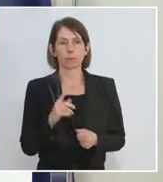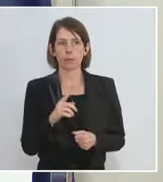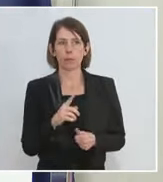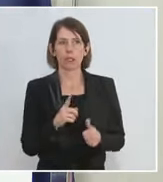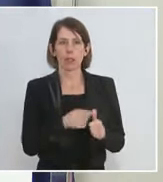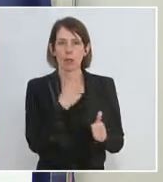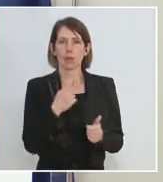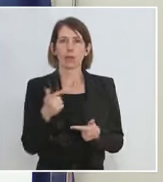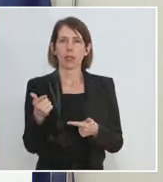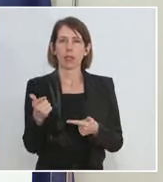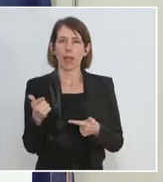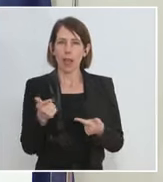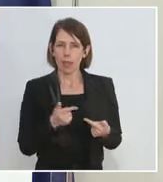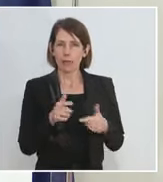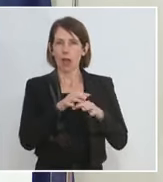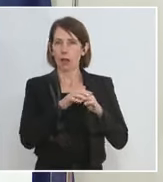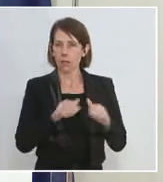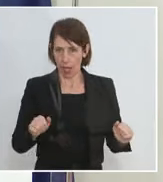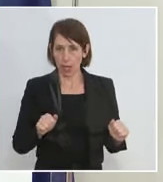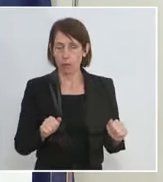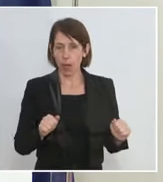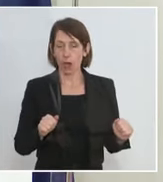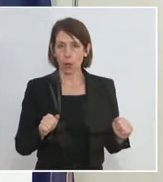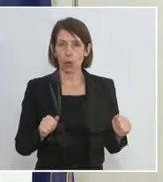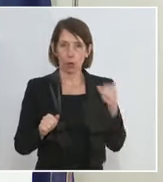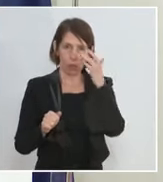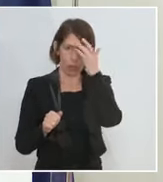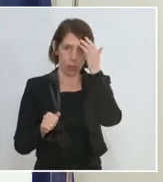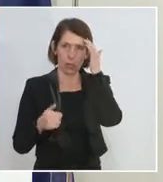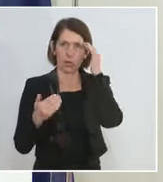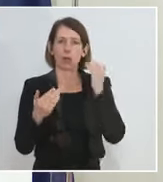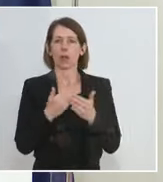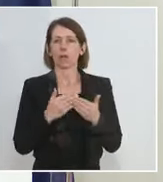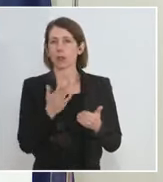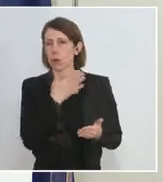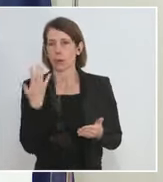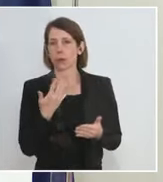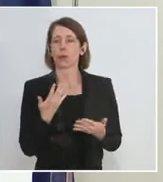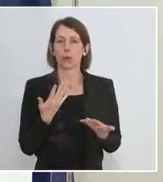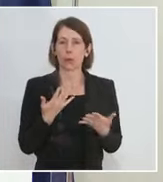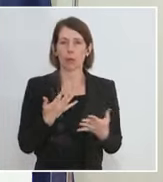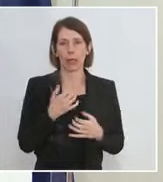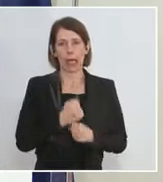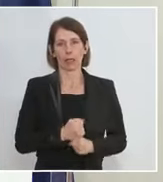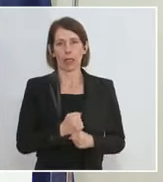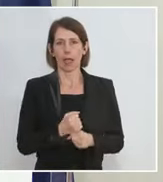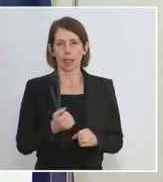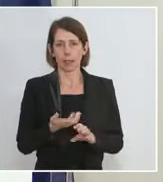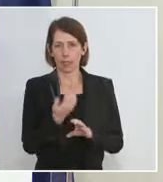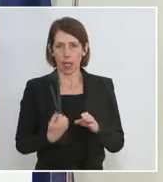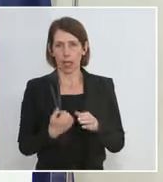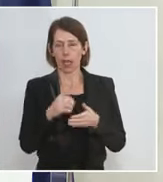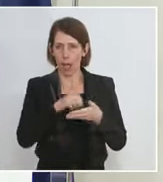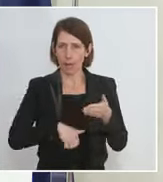wenn die Liefervereinbarungen, die auch nicht eingehalten worden sind, jetzt herausgerechnet werden und nur auf das